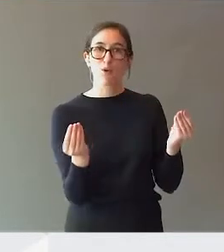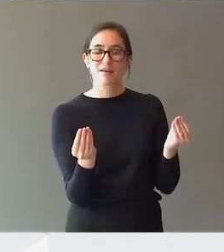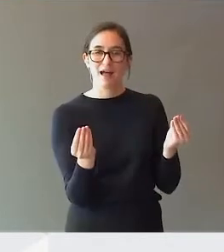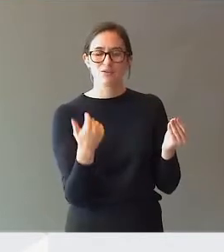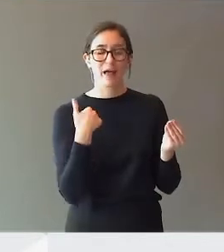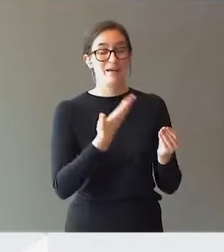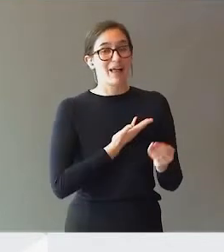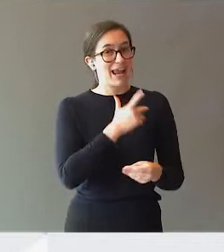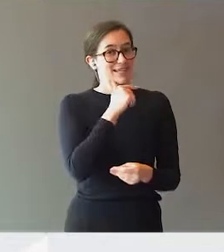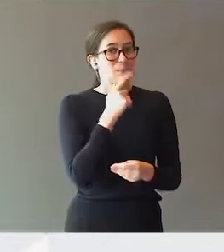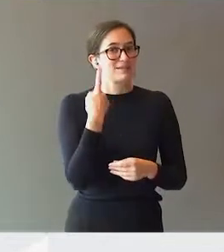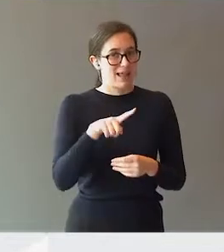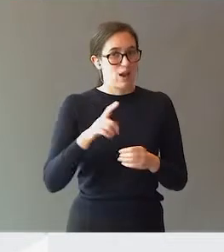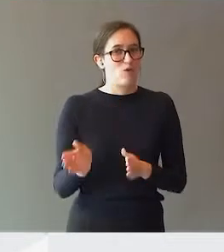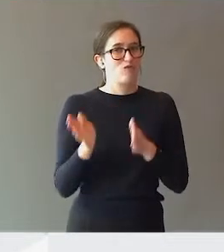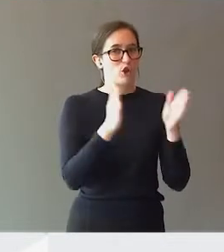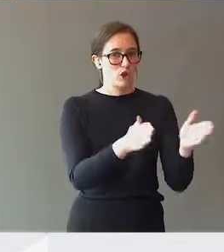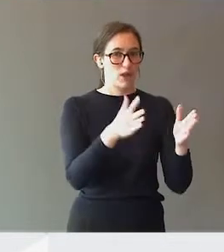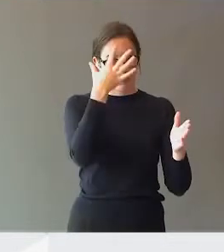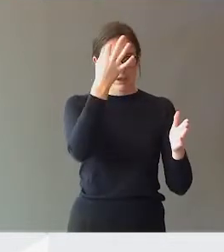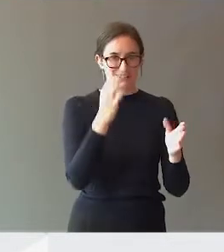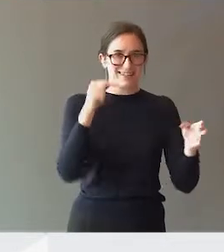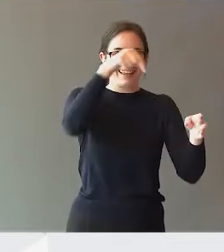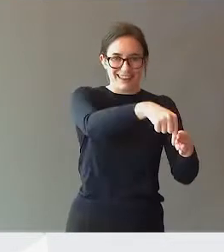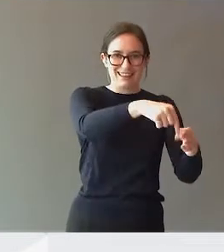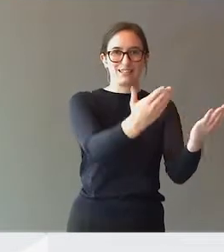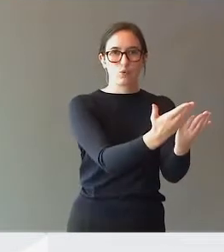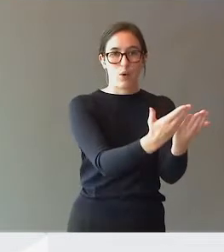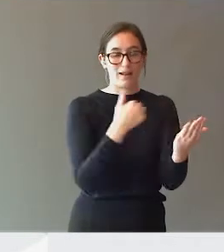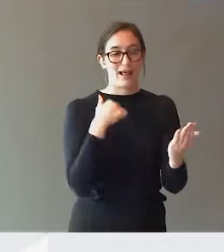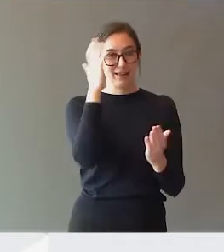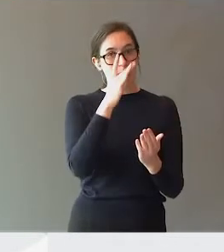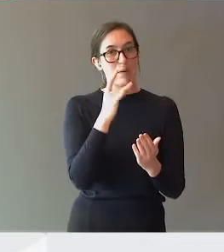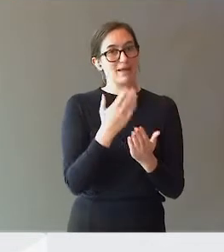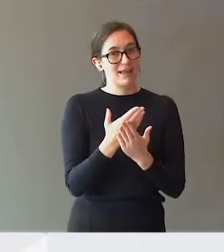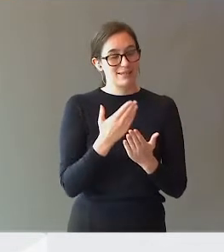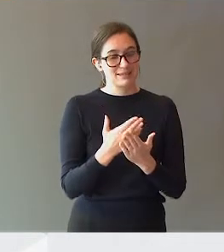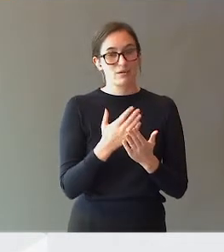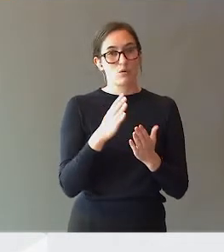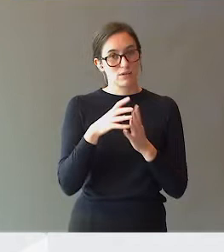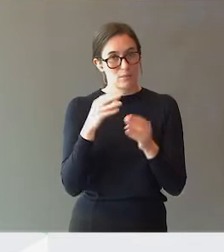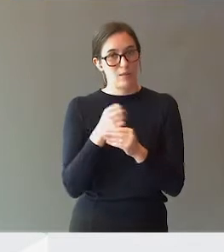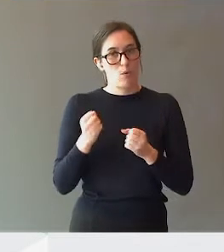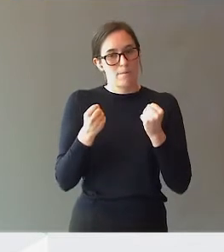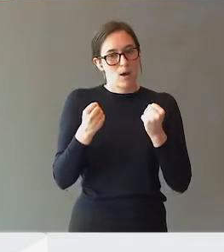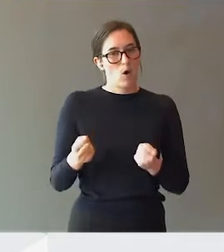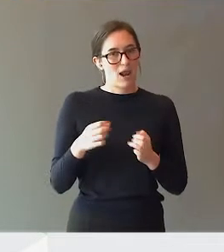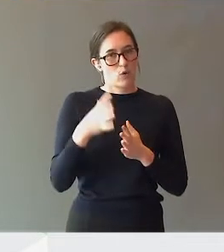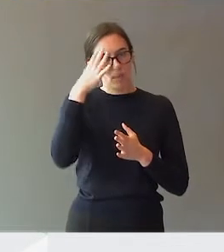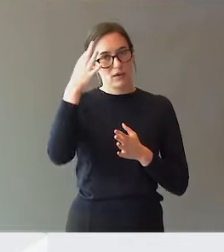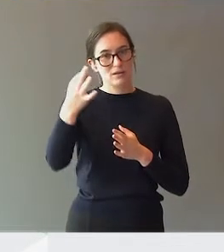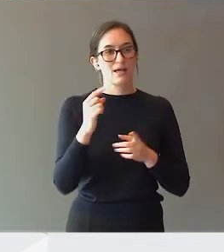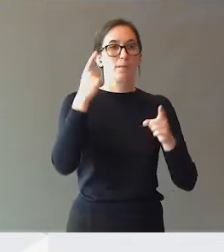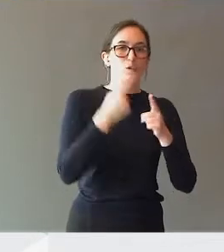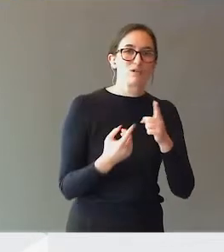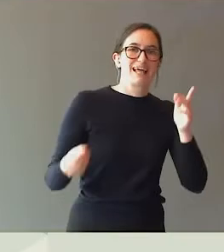der, og så flytter kompetansen ut i skolen. Jeg tenker vi må beholde kompetansen til PP-tjenesten og Statped, og så må vi bygge opp en kompetanse i